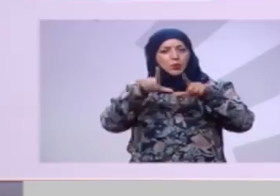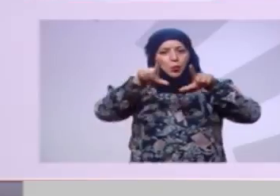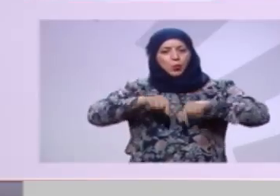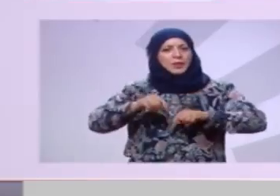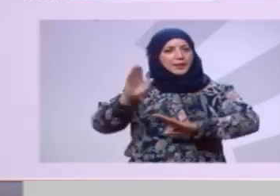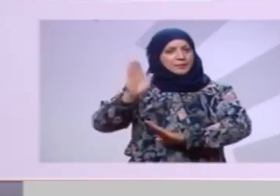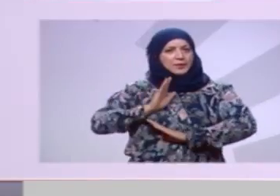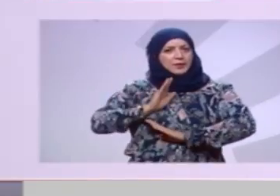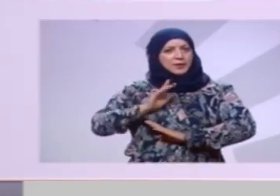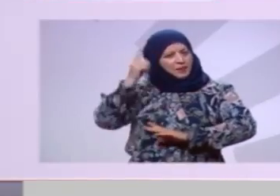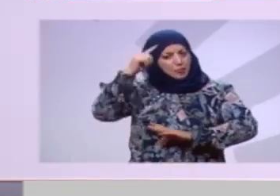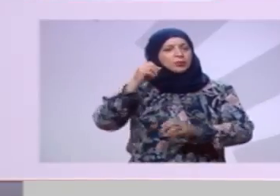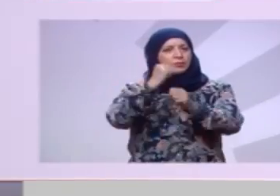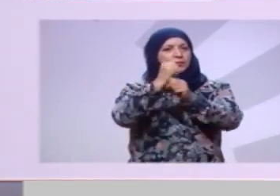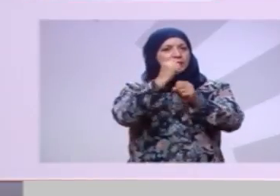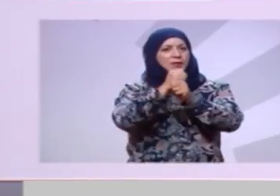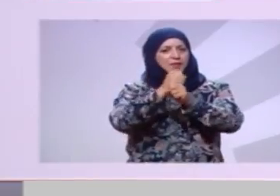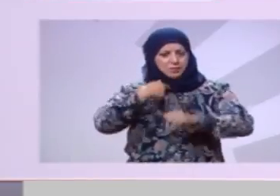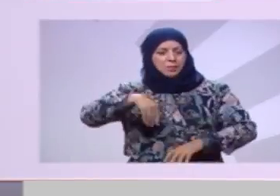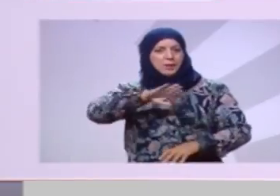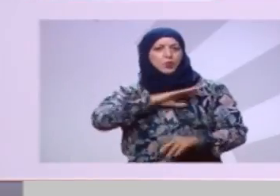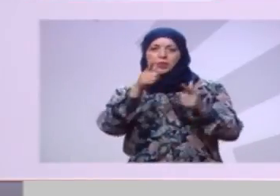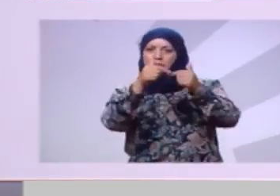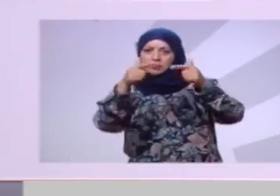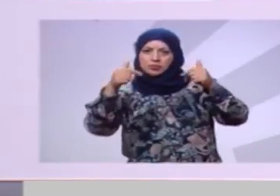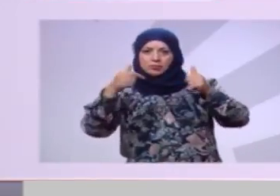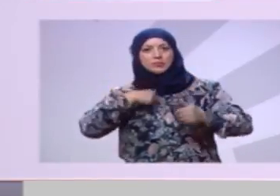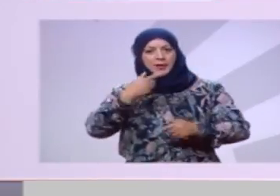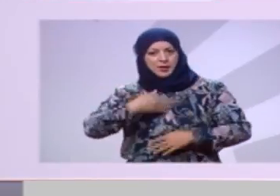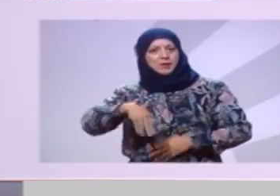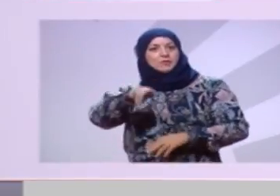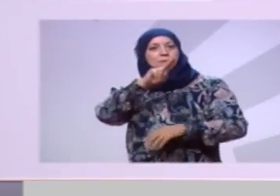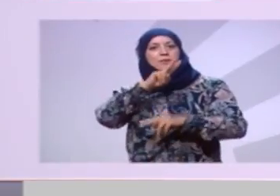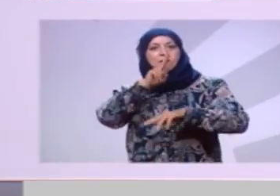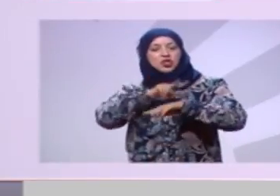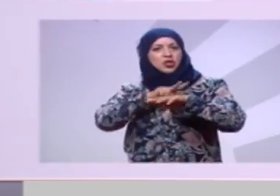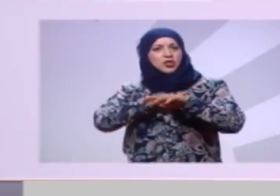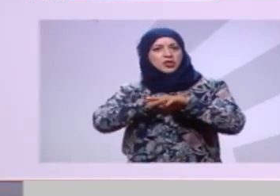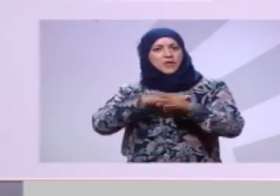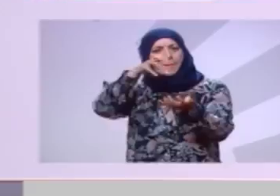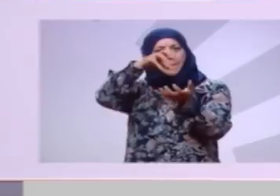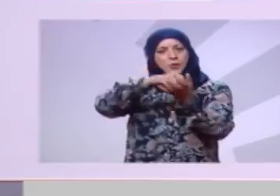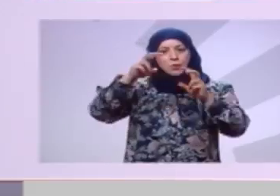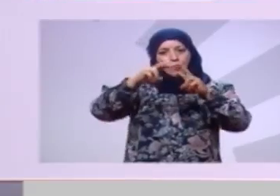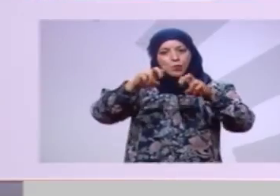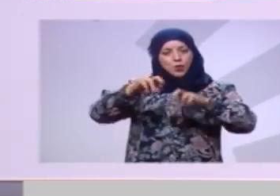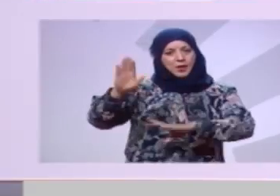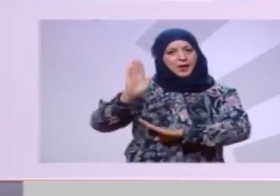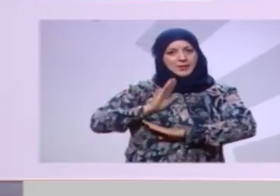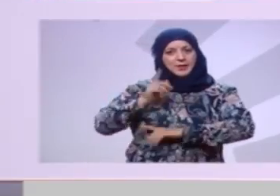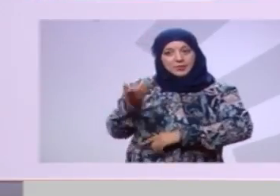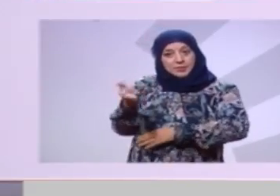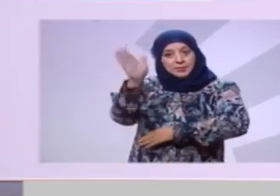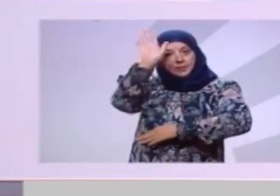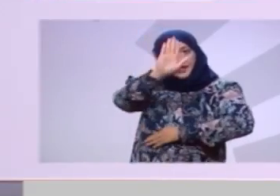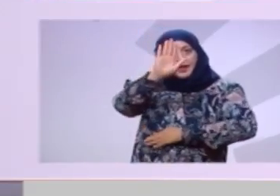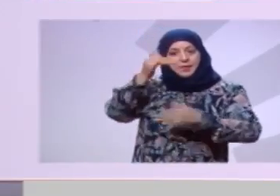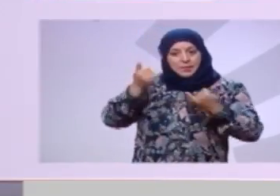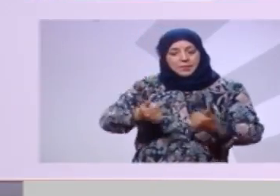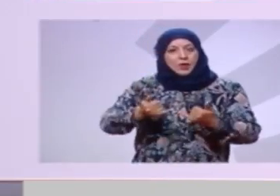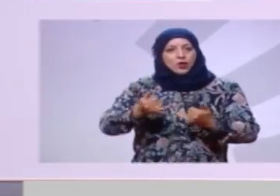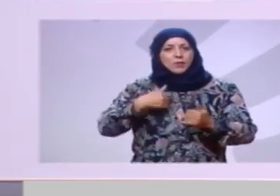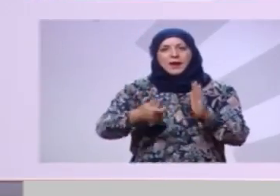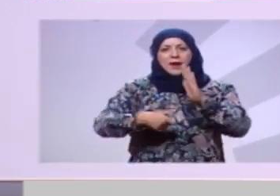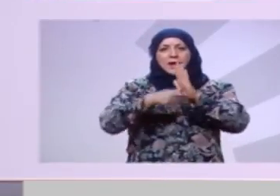العسكرية وتم تكليفة بعدة مسئوليات نذكر منها الإشراف على إحداث وإدارة مركز البحوث العسكرية نتقدم اليوم كرئيس قائمة